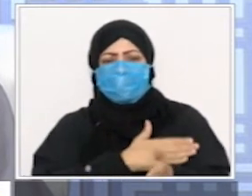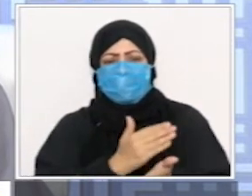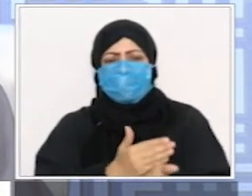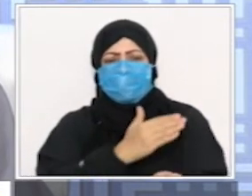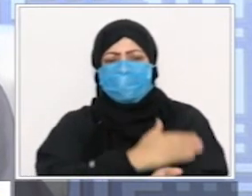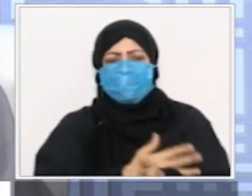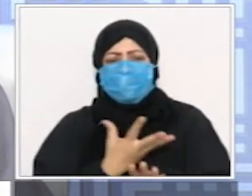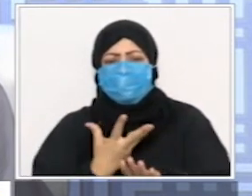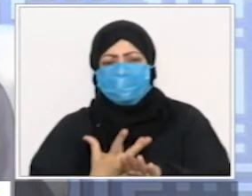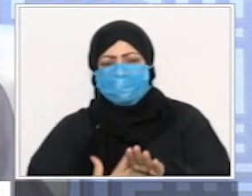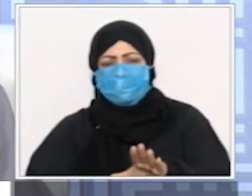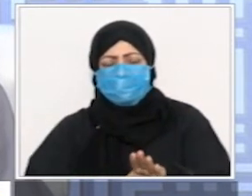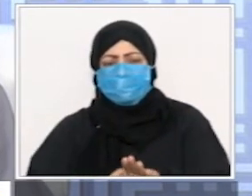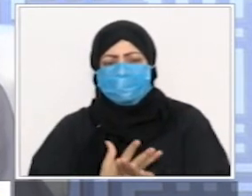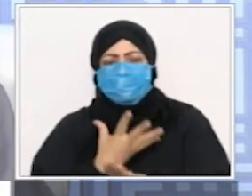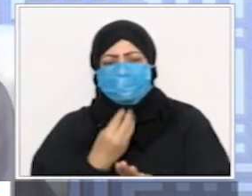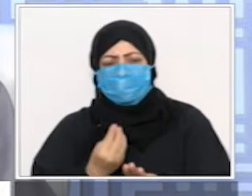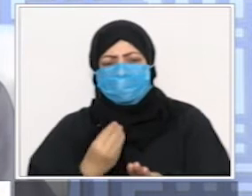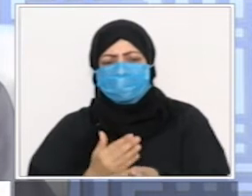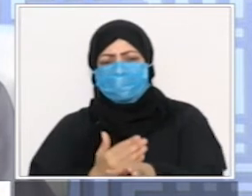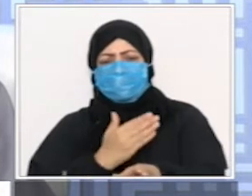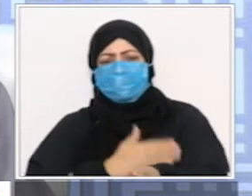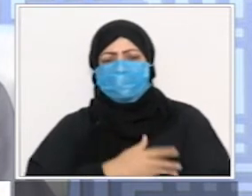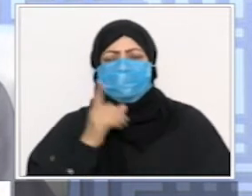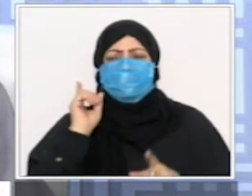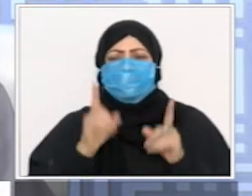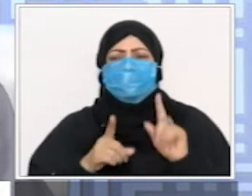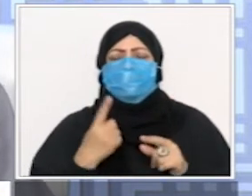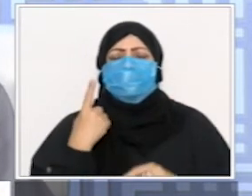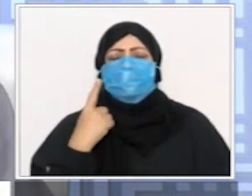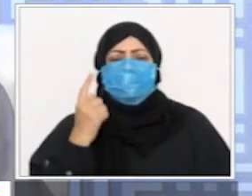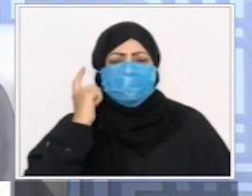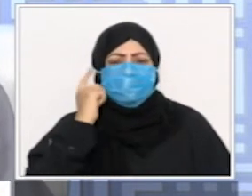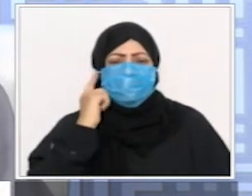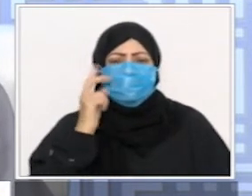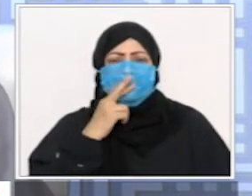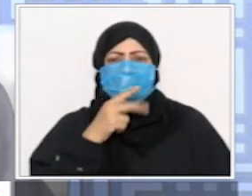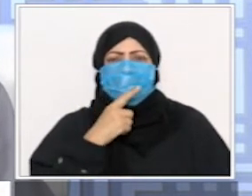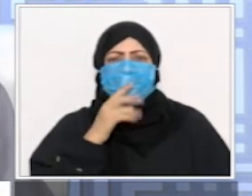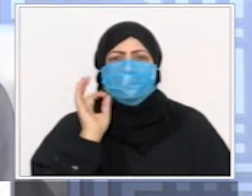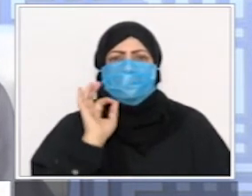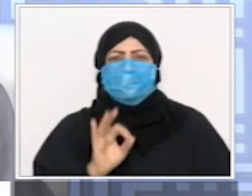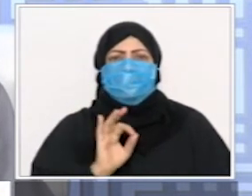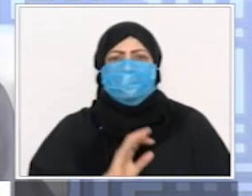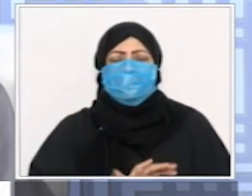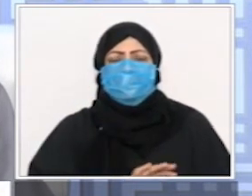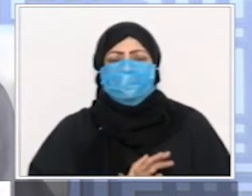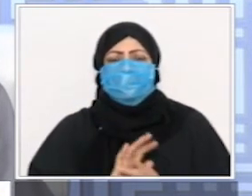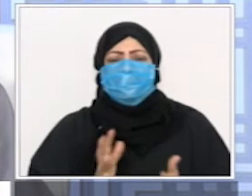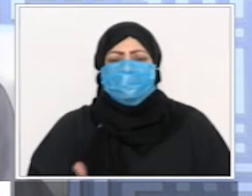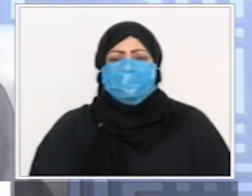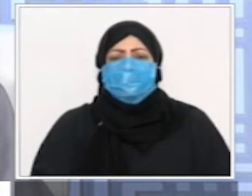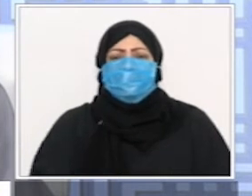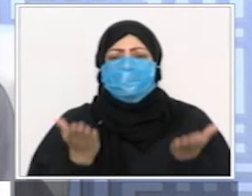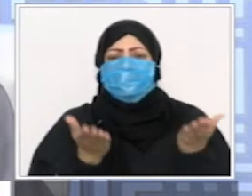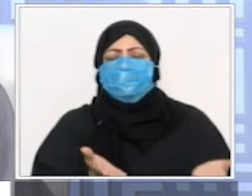يأمرهم بالآذان الكاذب لكي يتهيأ الناس ويستعدوا